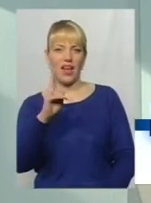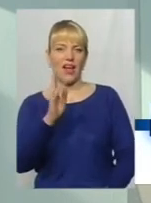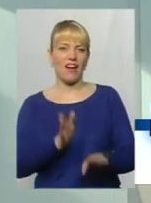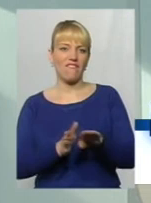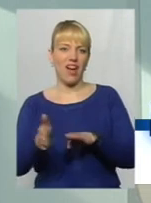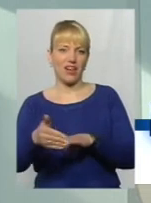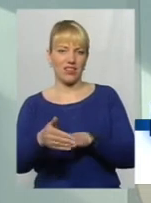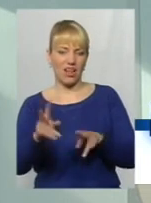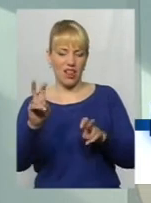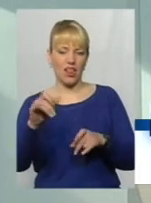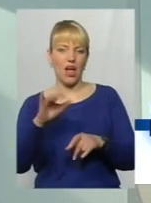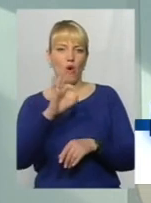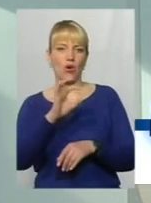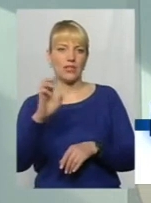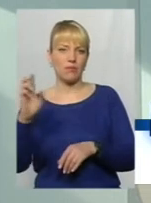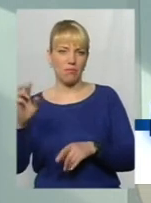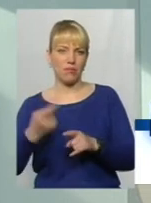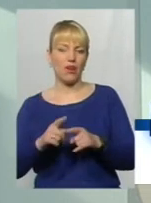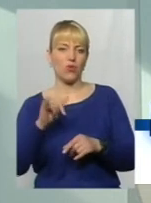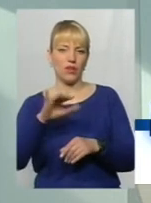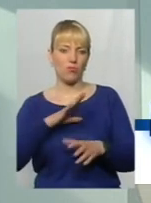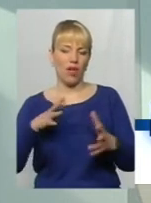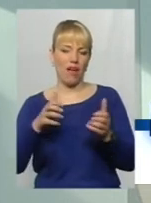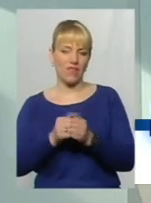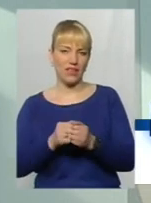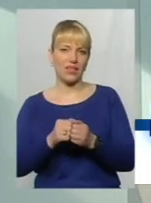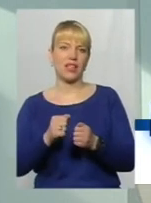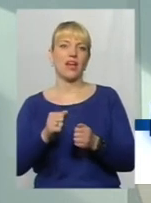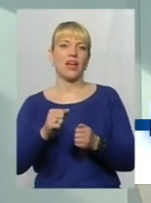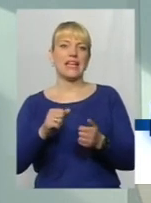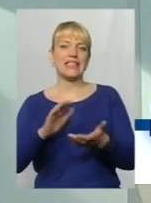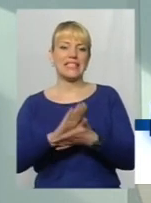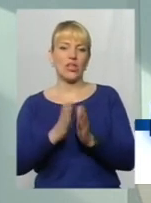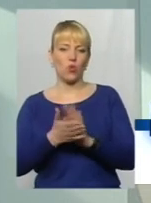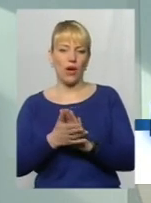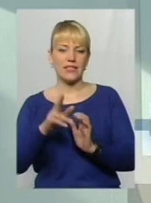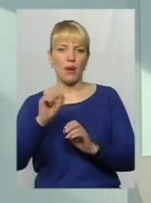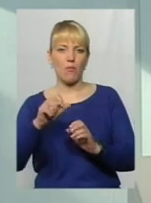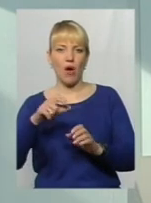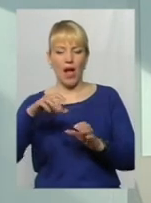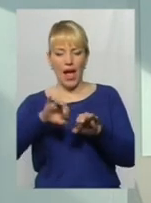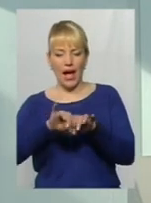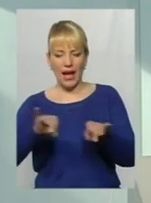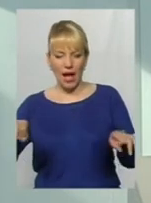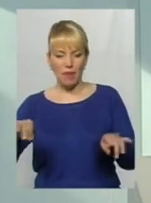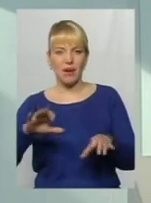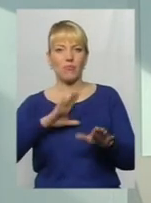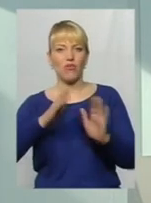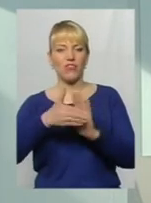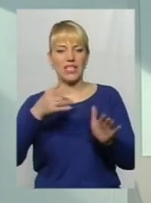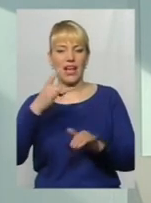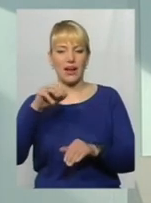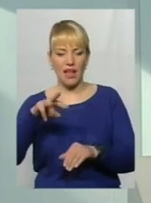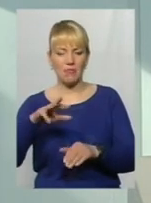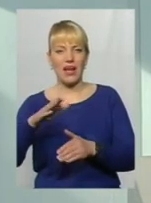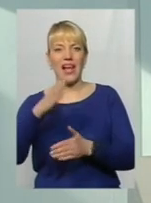аварійна ситуація по кабелю. Визвали РЕМ. РЕМ розкопав, ліквідував аварію. Аварію